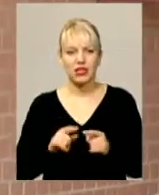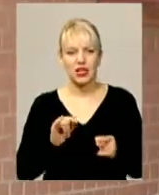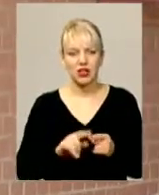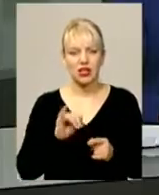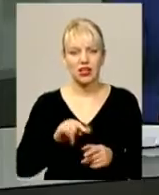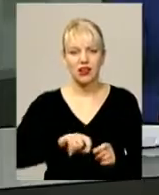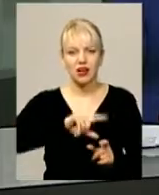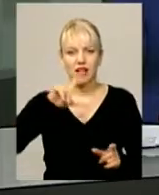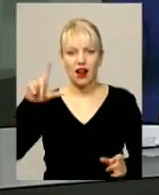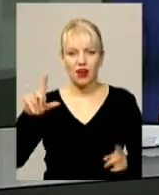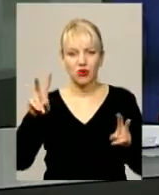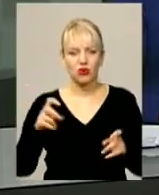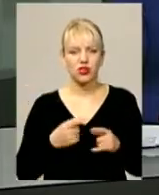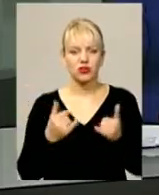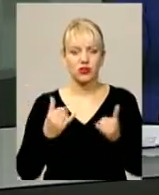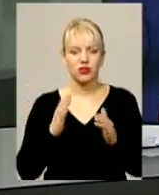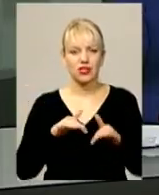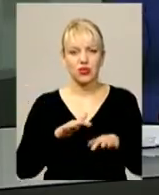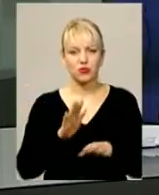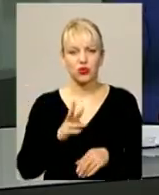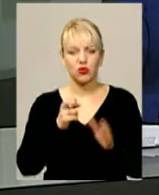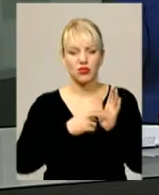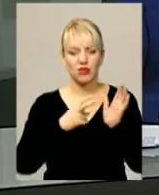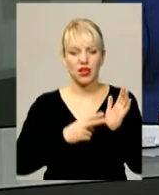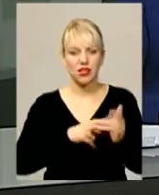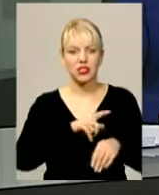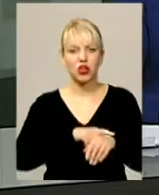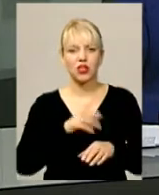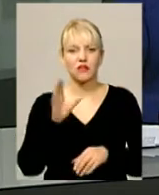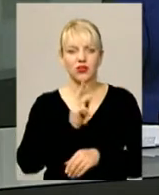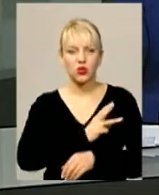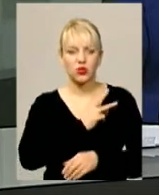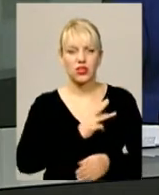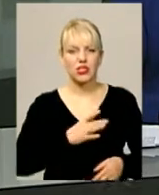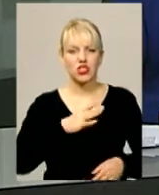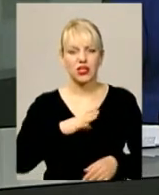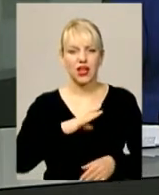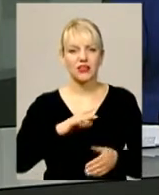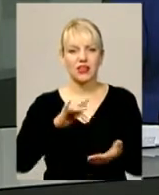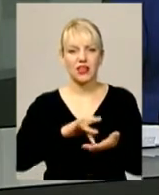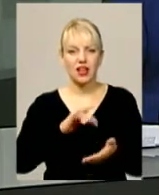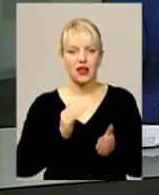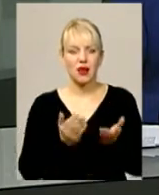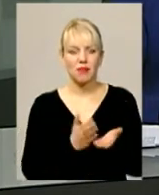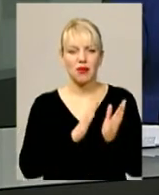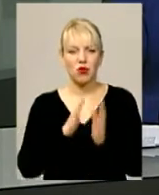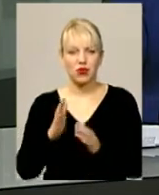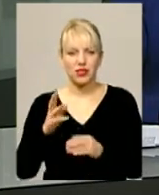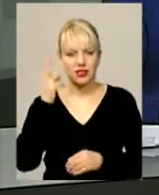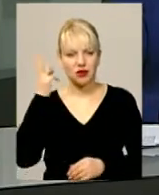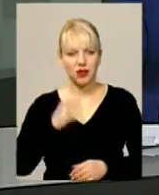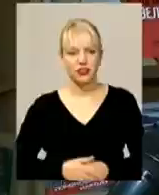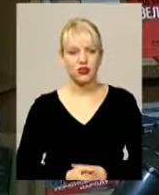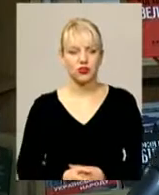Райдуга. Захід відбудеться сьогодні о 17-й годині. Усіх охочих чекають у Центральній бібліотеці Хмельницького. Вхід вільний.